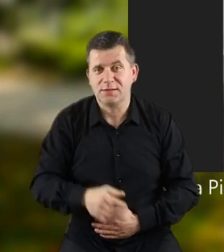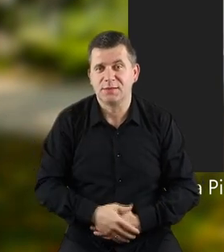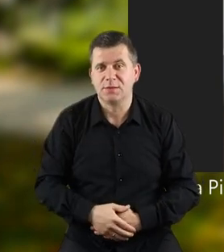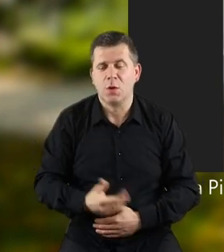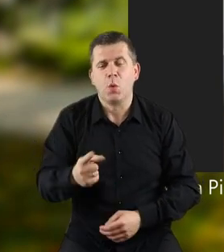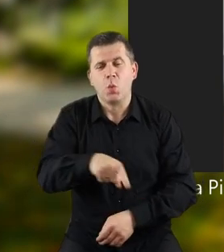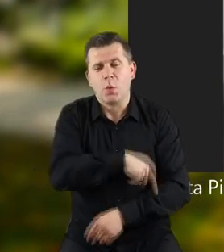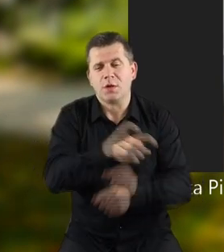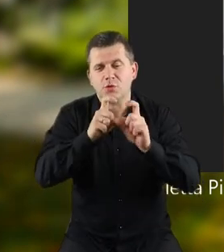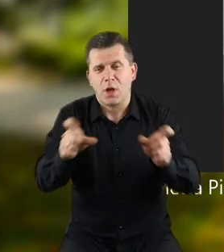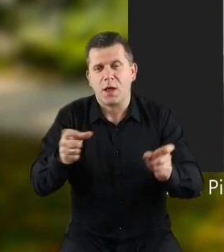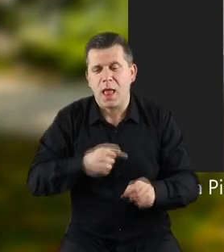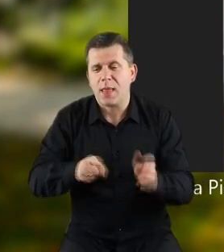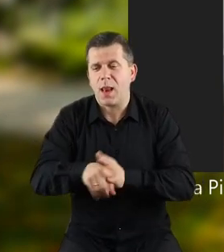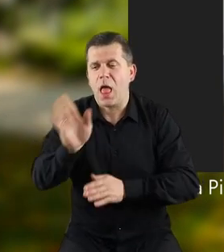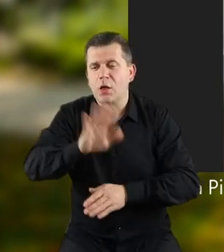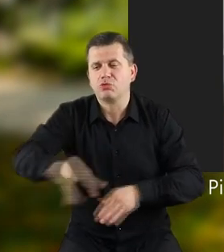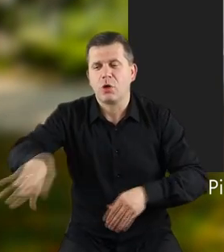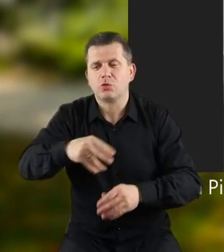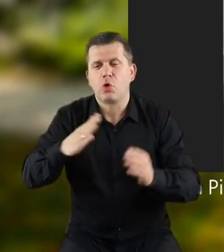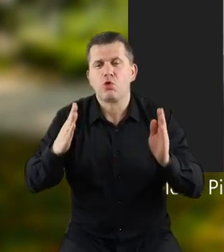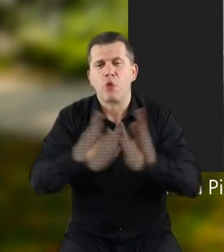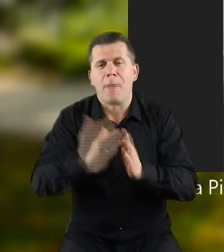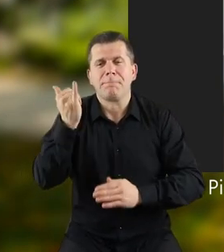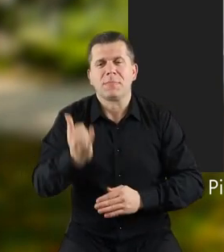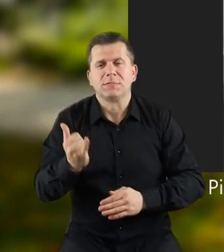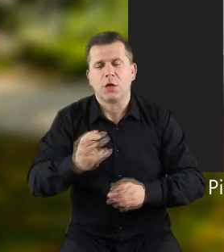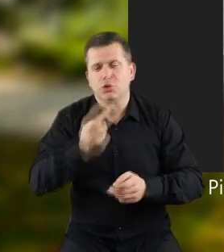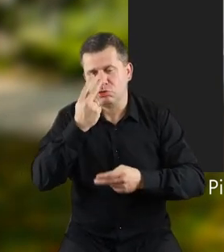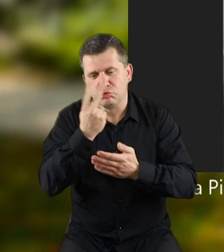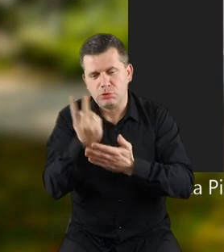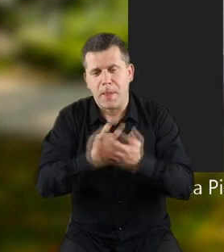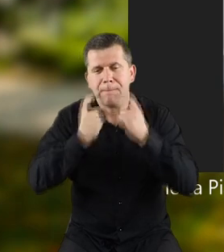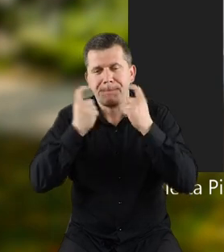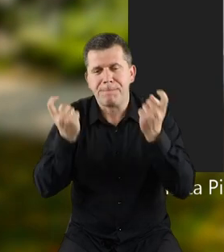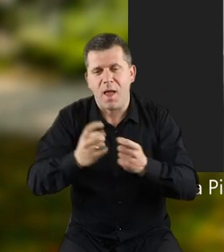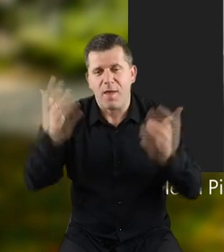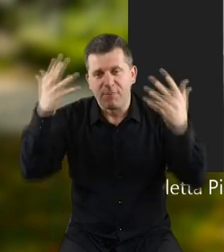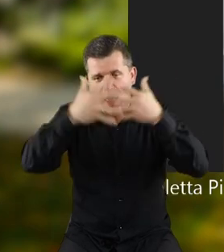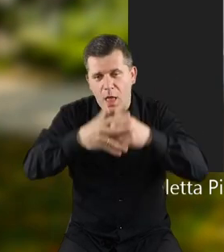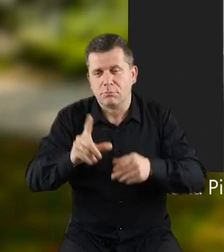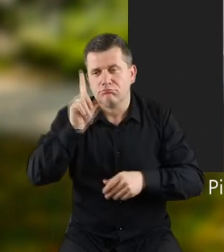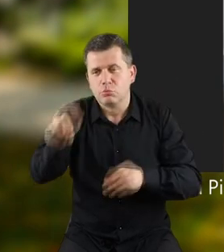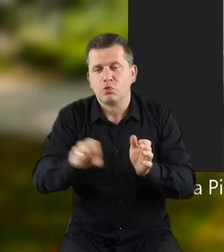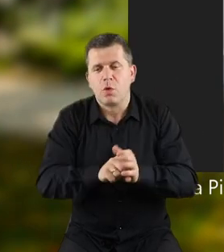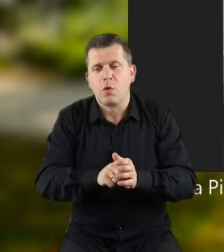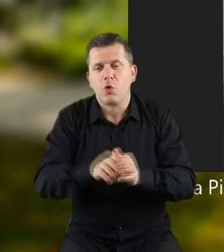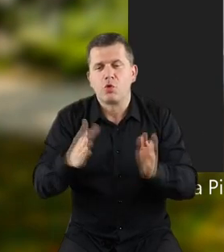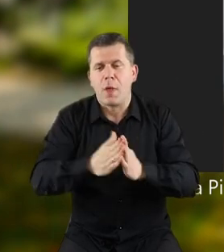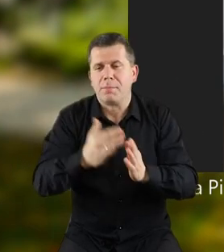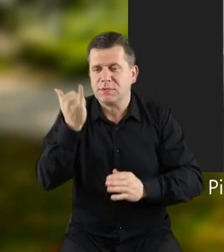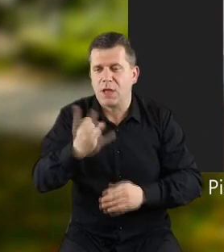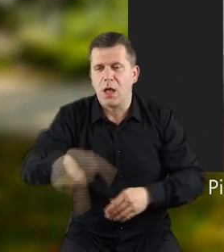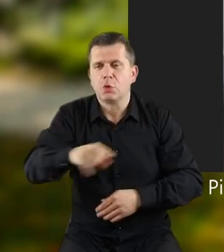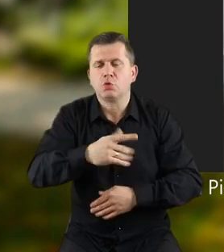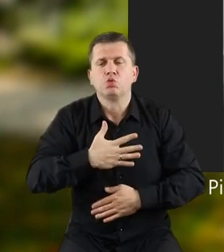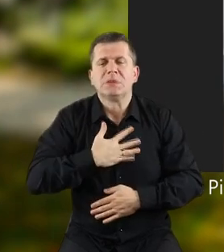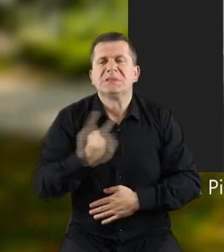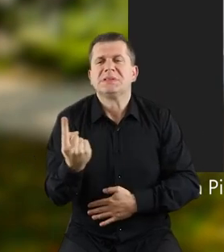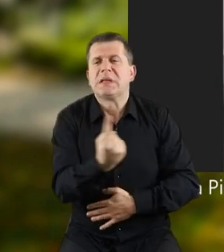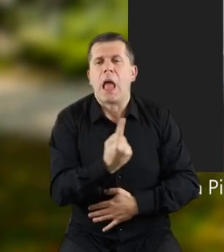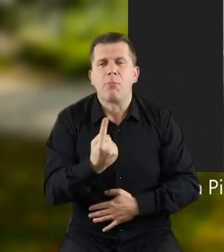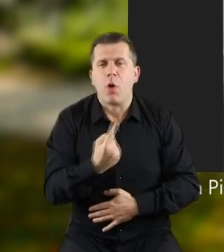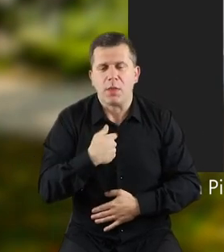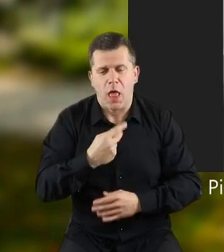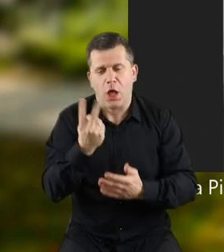przez długi czas czytałam dzieciom w domu dziecka bajki. Chodziłam wieczorem do domu dziecka i żeby dzieci nie